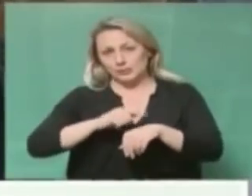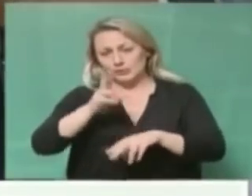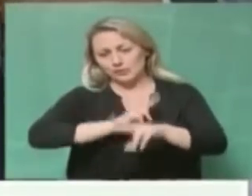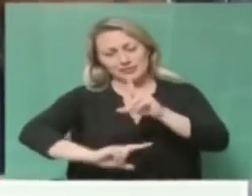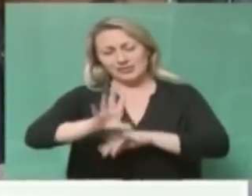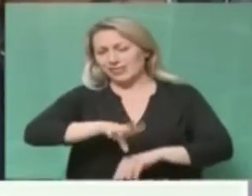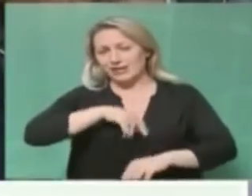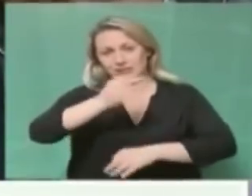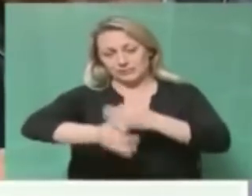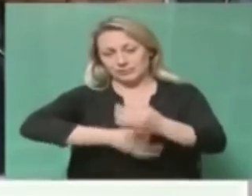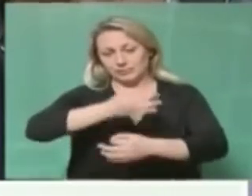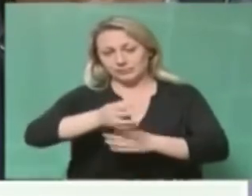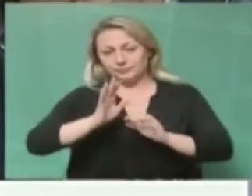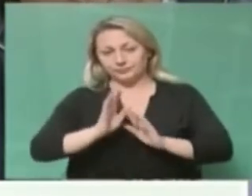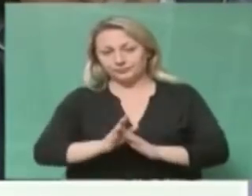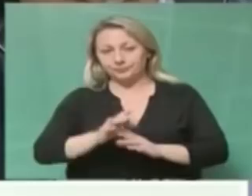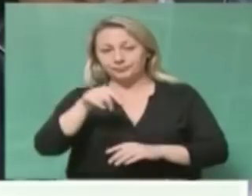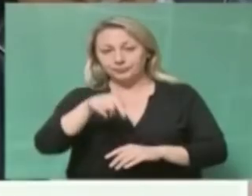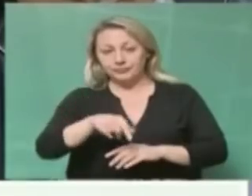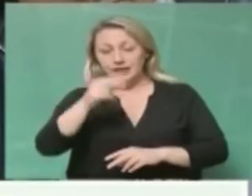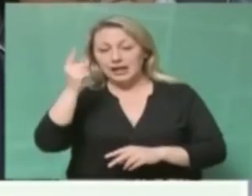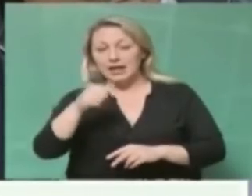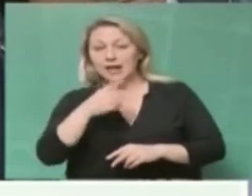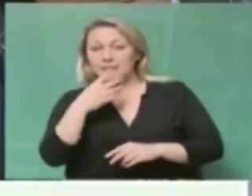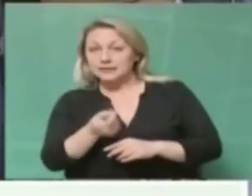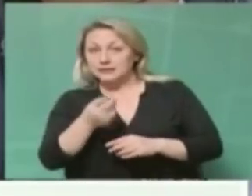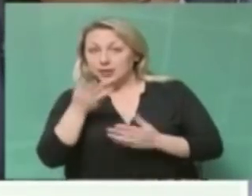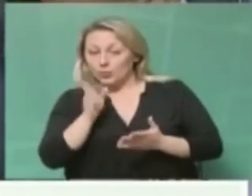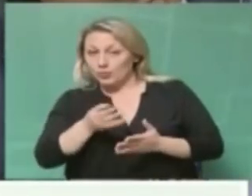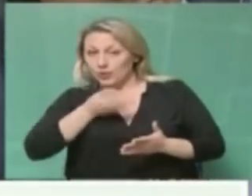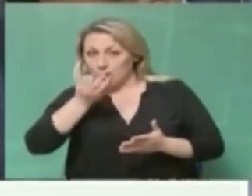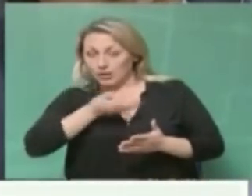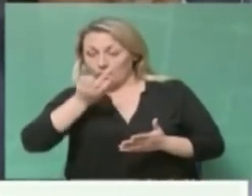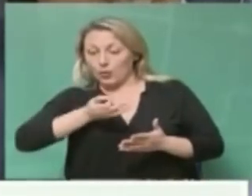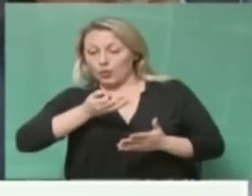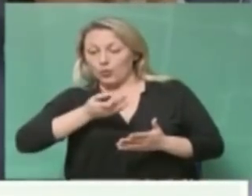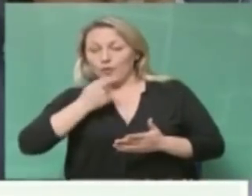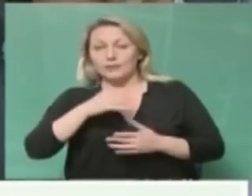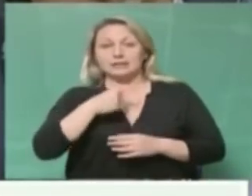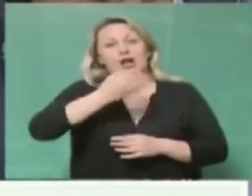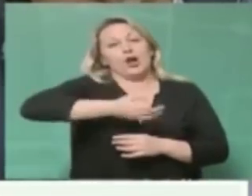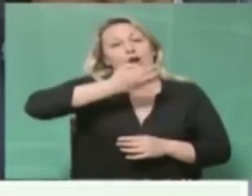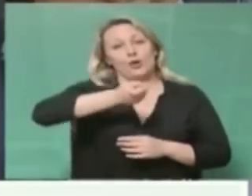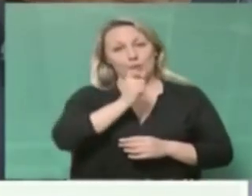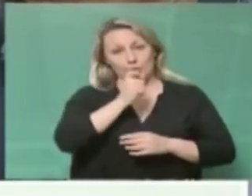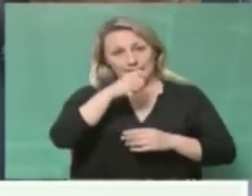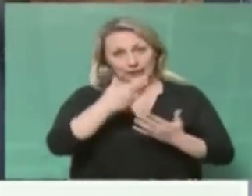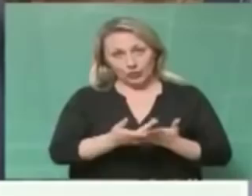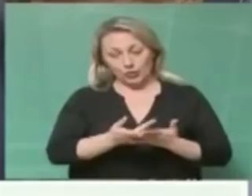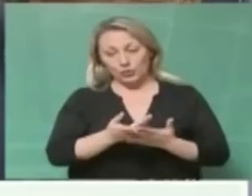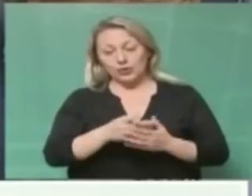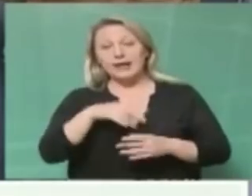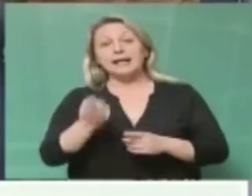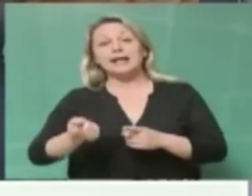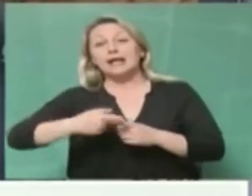συζήτηση για το αν έχουμε βλάβει ή έχουμε λόγο εκτός από πολιτικούς λόγους, αν έχουμε λόγο να παραιτηθούμε ή